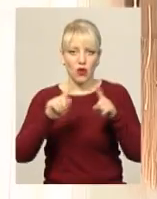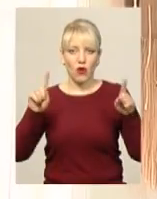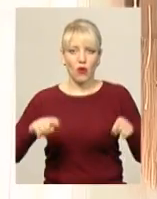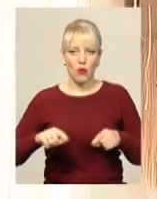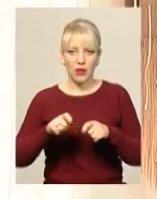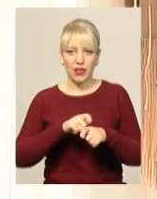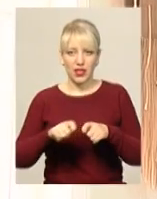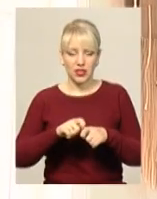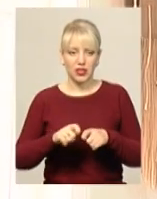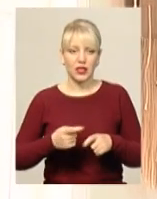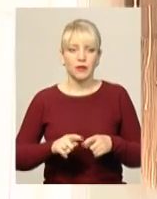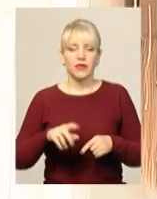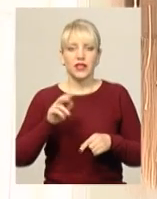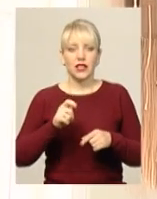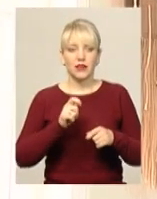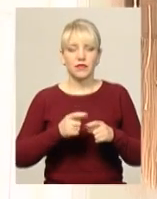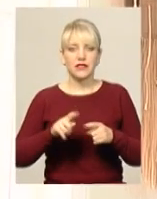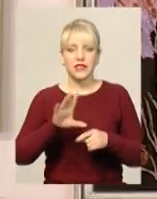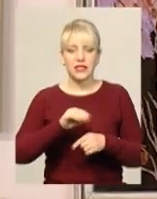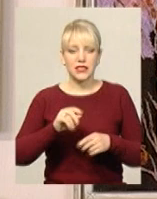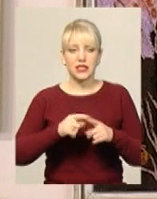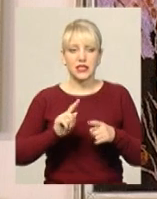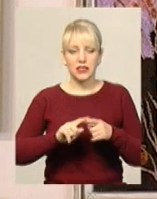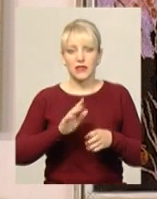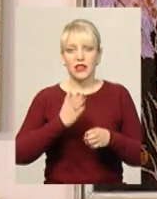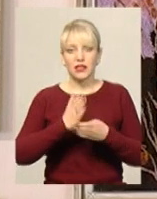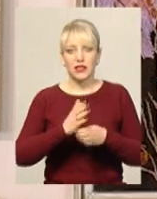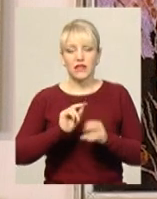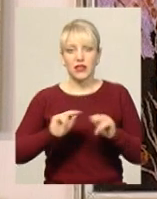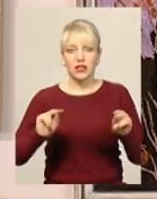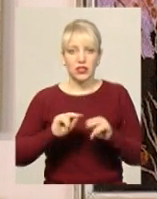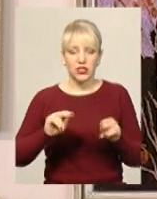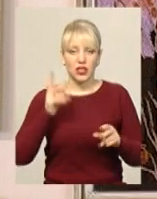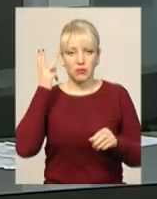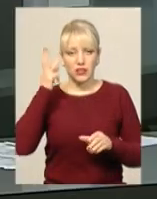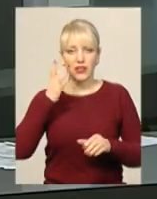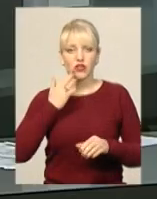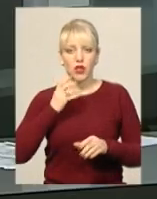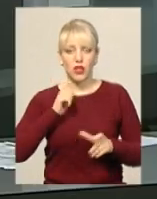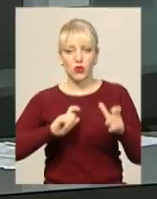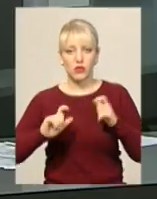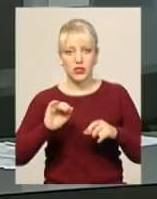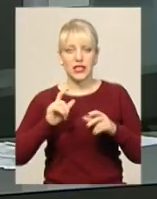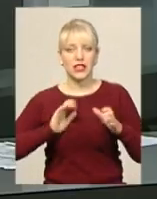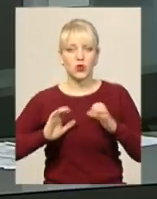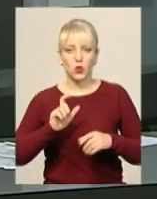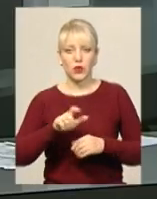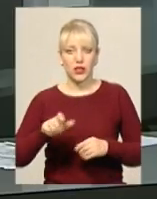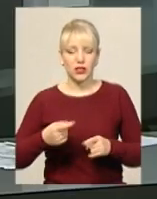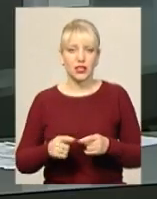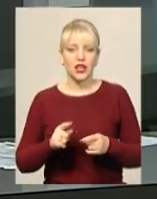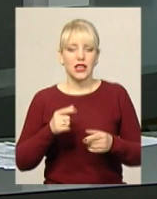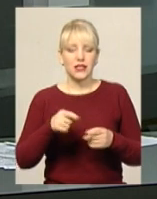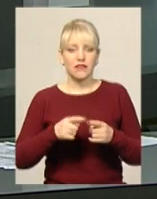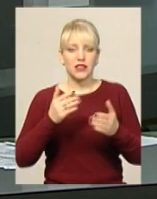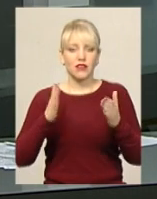філіграні та ниткографії. Усі автори – студенти та викладачі Хмельницького національного університету. Виставка «Дивовижна нитка» у книгозбірні діятиме до